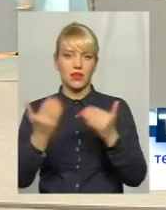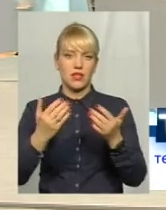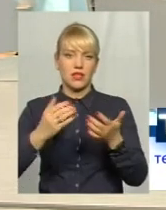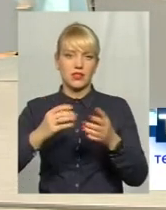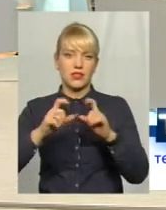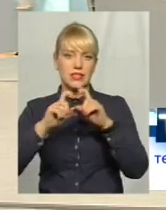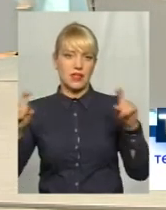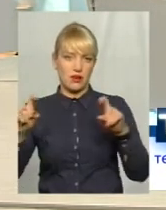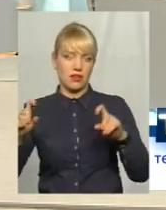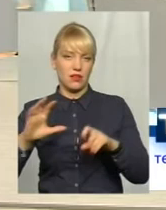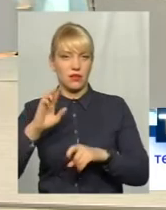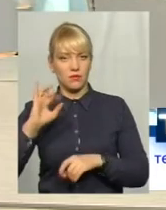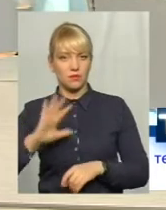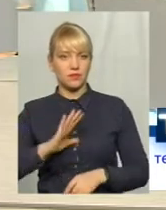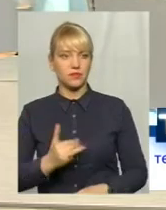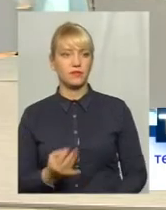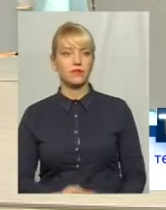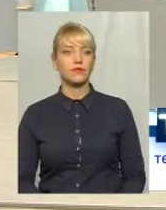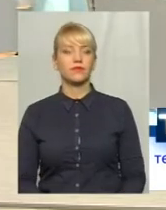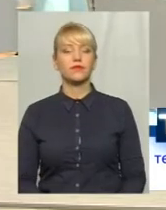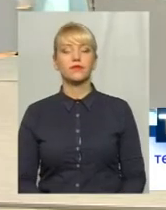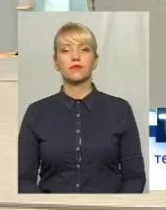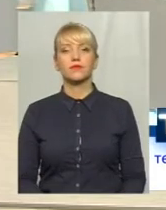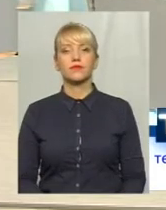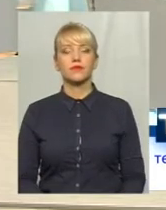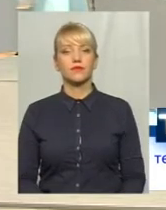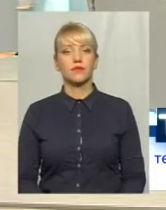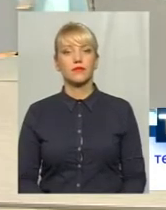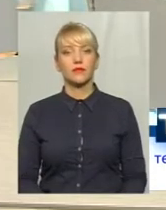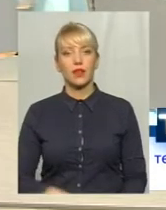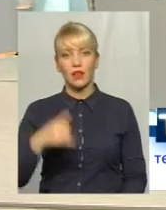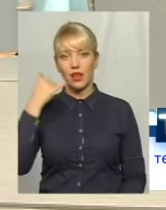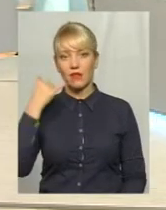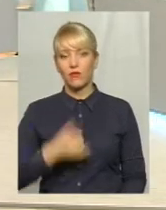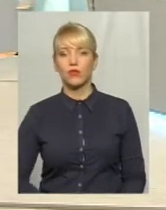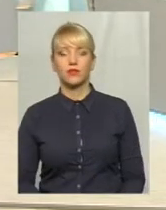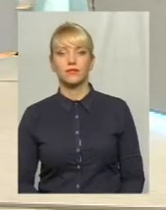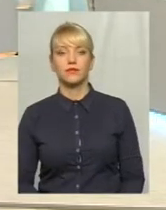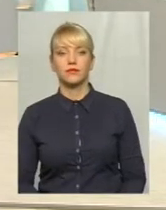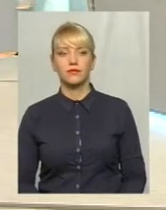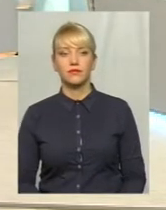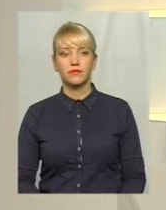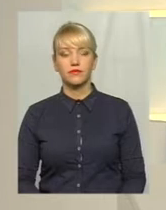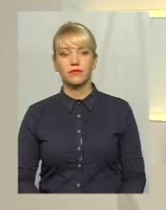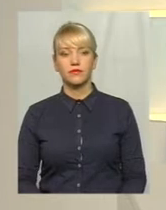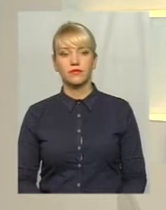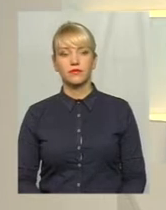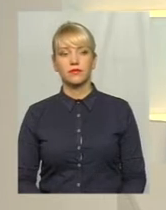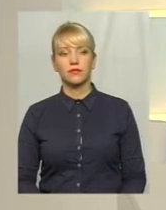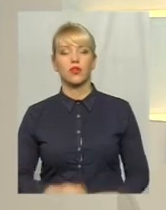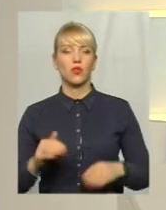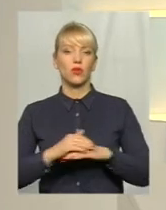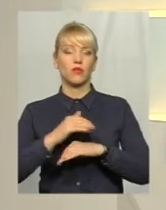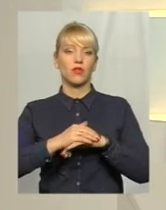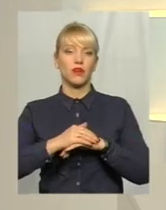Дякую, пане Борис. У нас на зв'язку є глядач. Давайте почуємо його питання. Добрий вечір, ми вас чуємо. Доброго